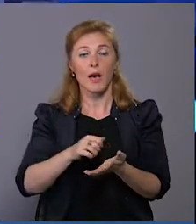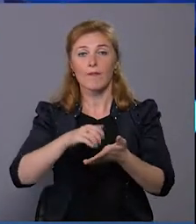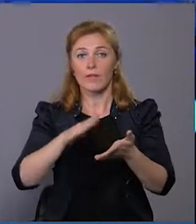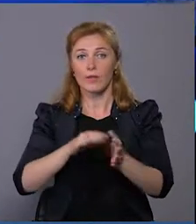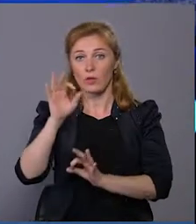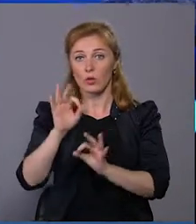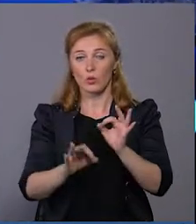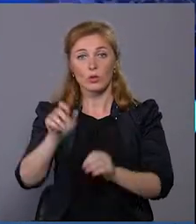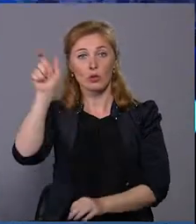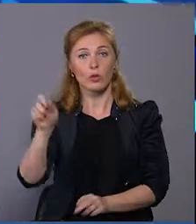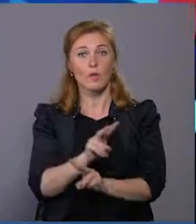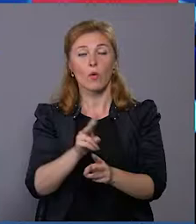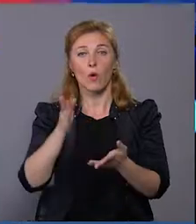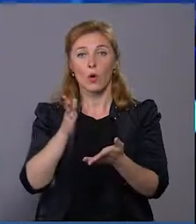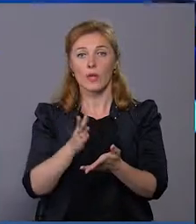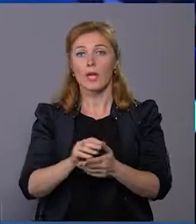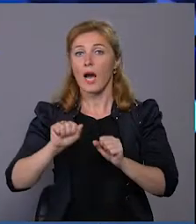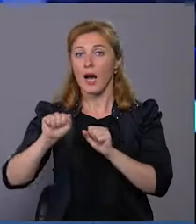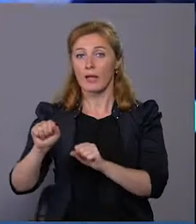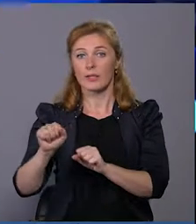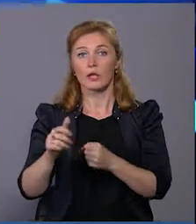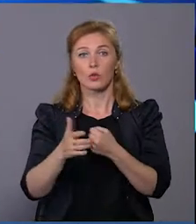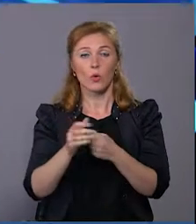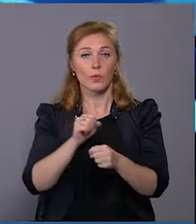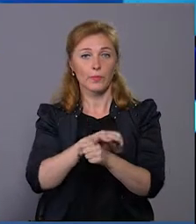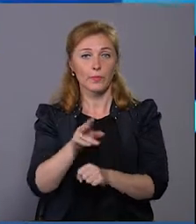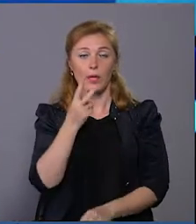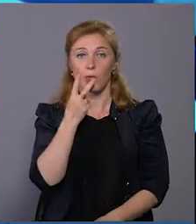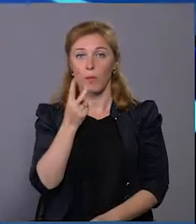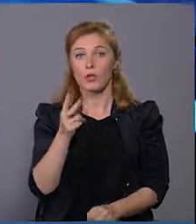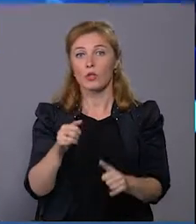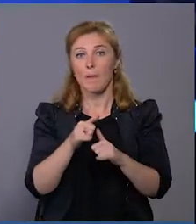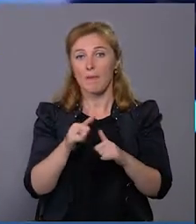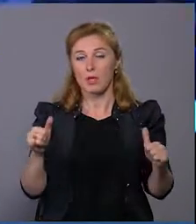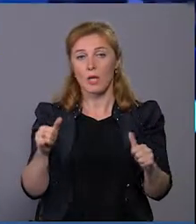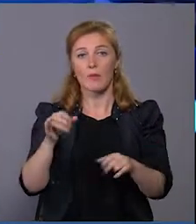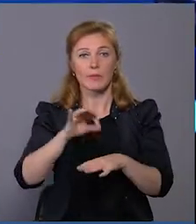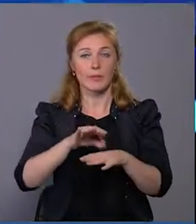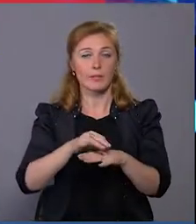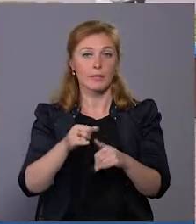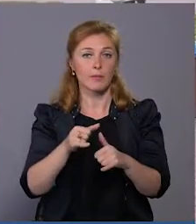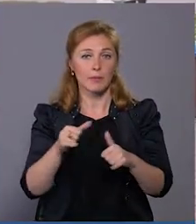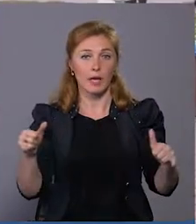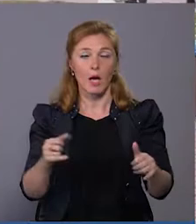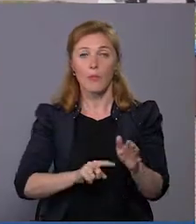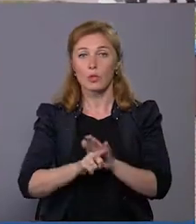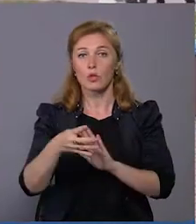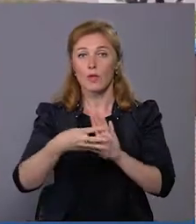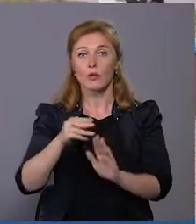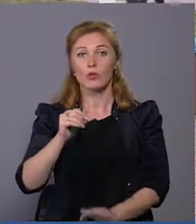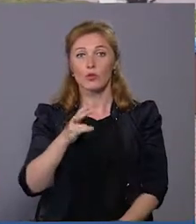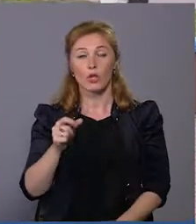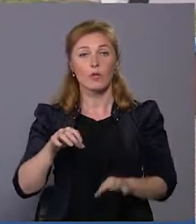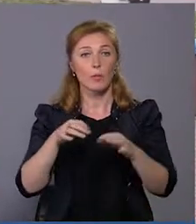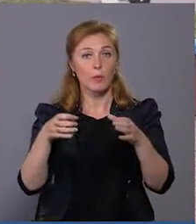які мають антитіла до коронавірусу, і побачити реальні масштаби пандемії. Починаючи з 9 червня, мобільні бригади